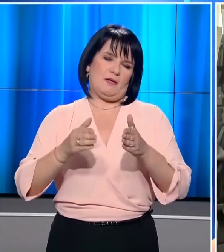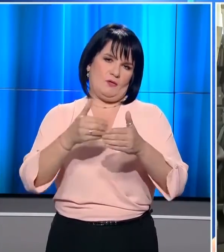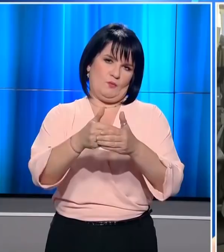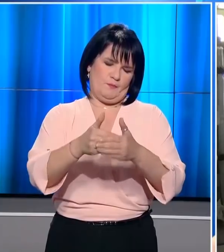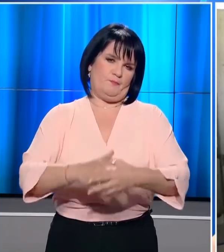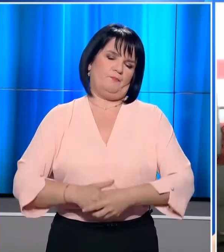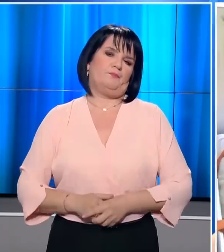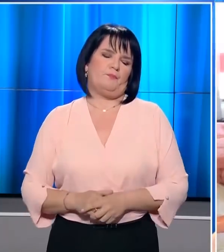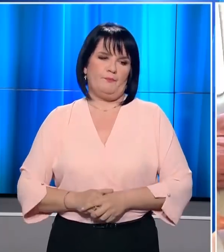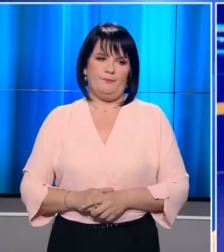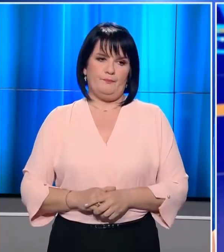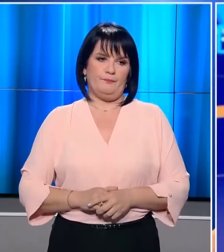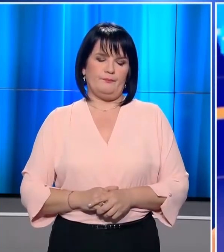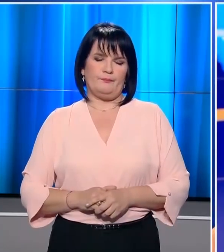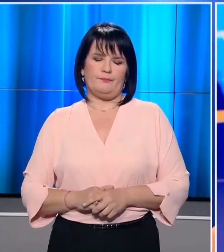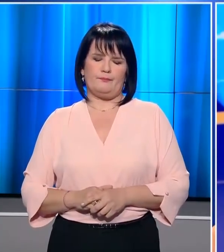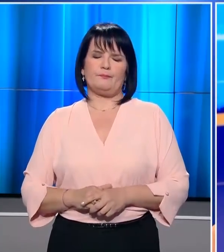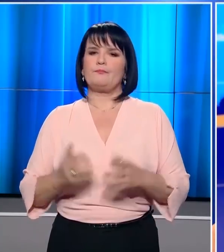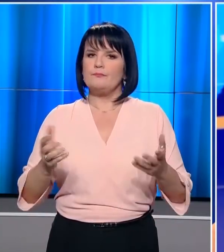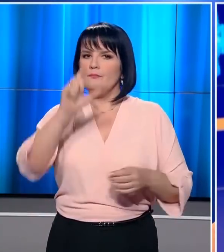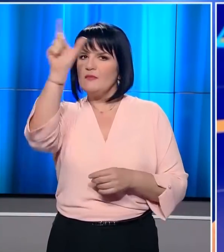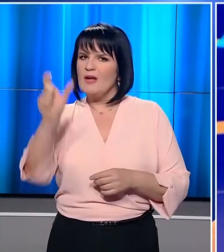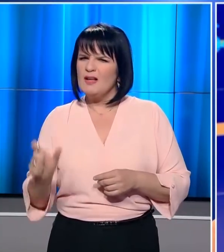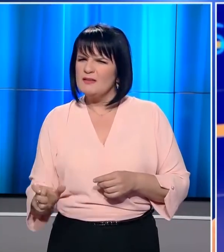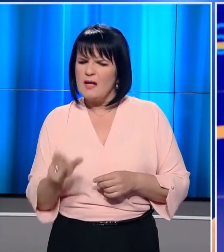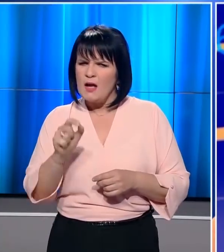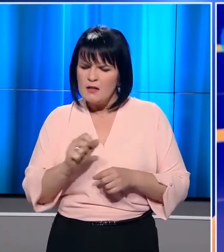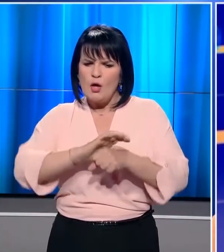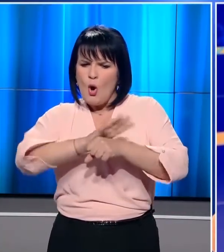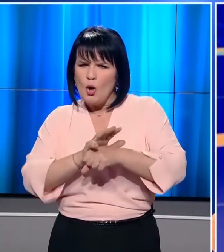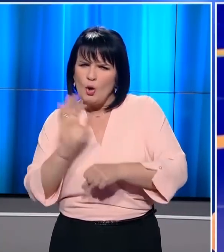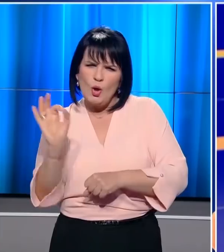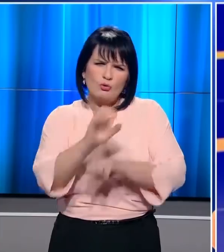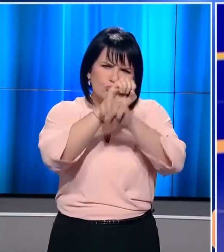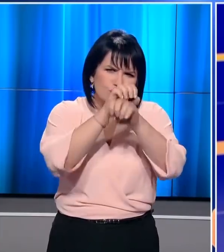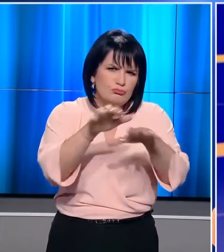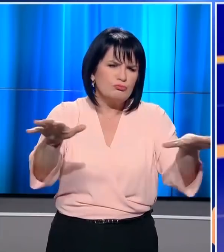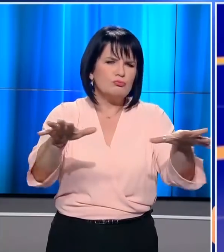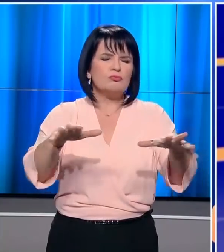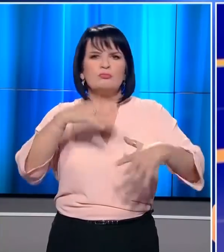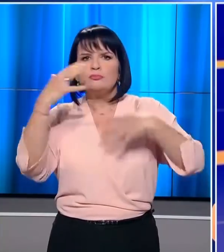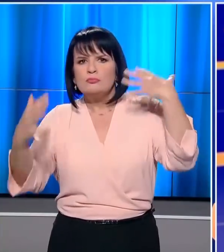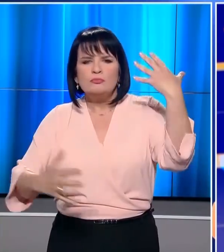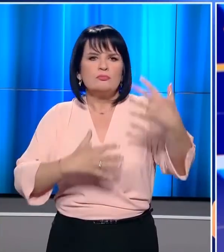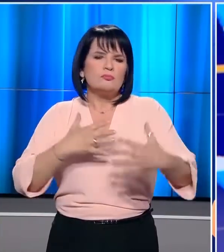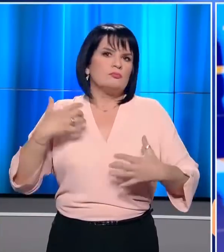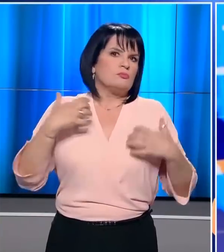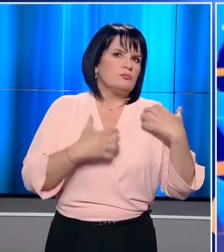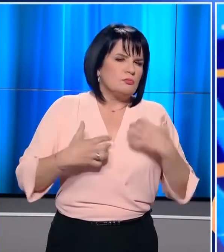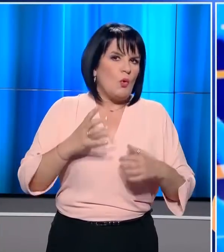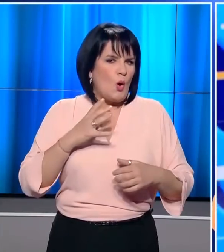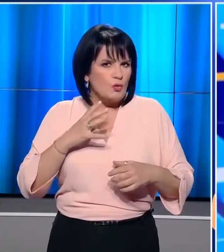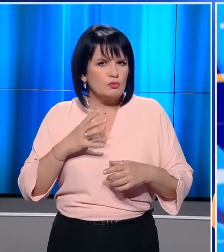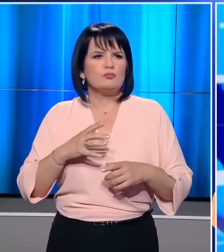Υπότιτλοι Στην Ιταλία η ραγδαία εξάπλωση του κορονοϊού ξεσηκώνει όλο ένα και μεγαλύτερο κύμα πανικού.